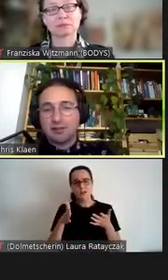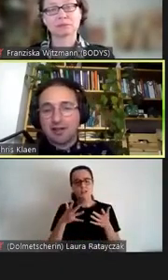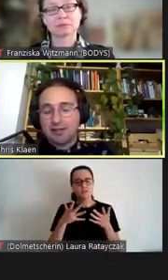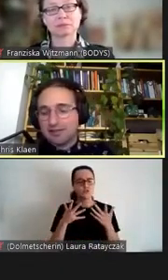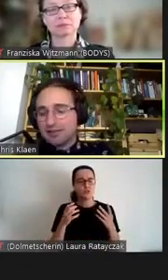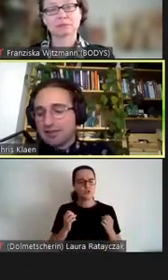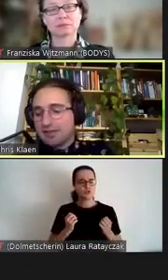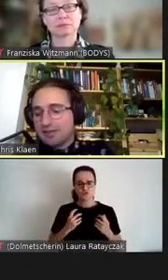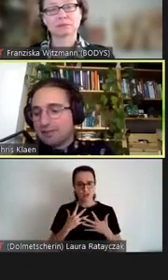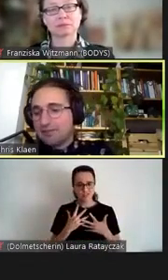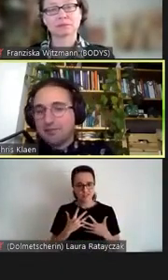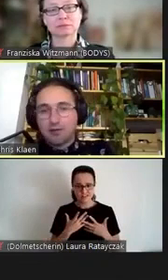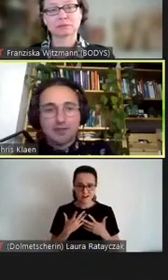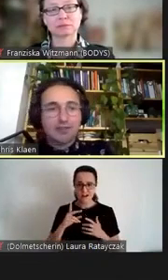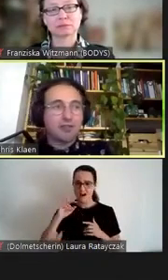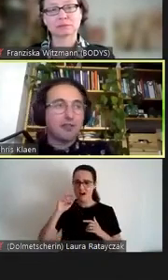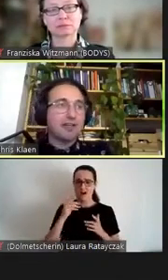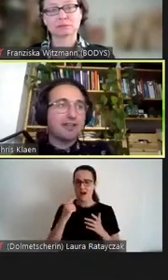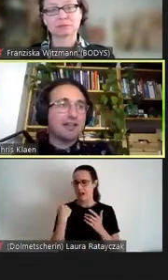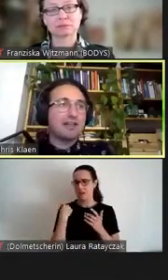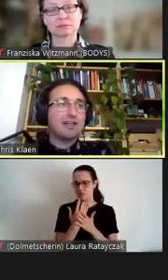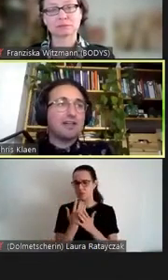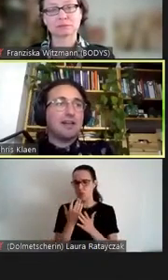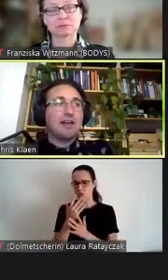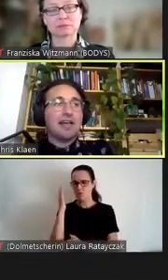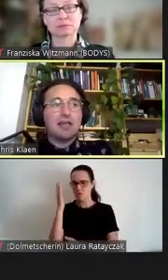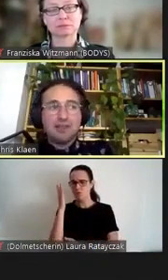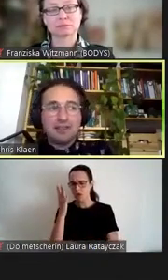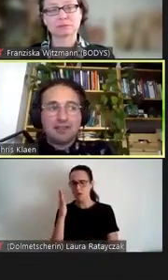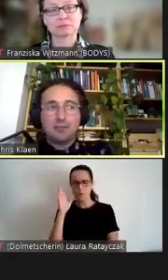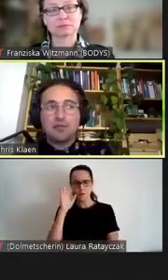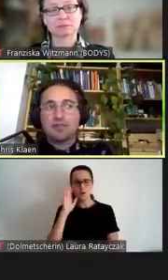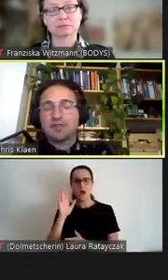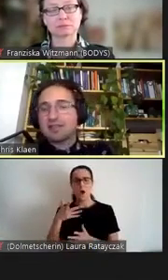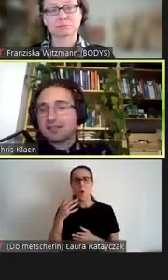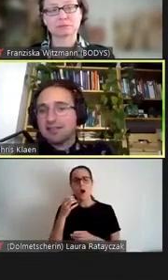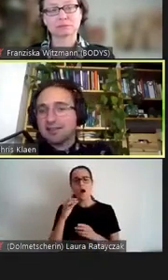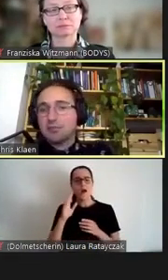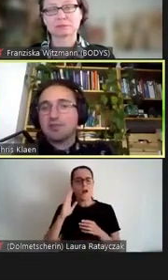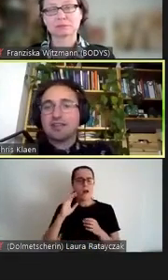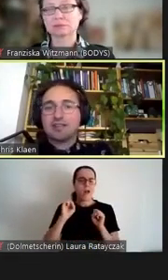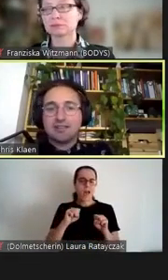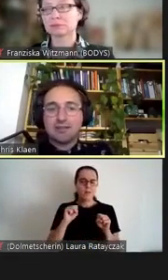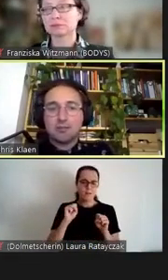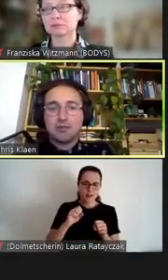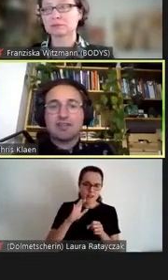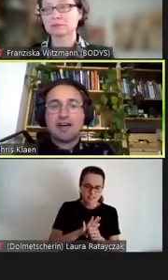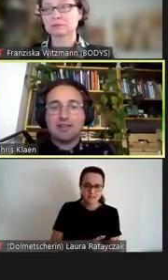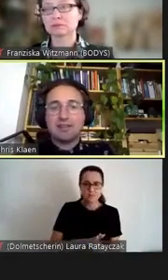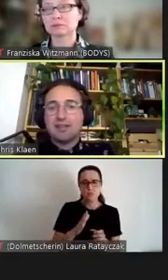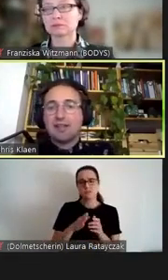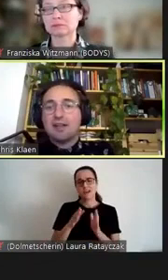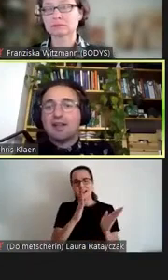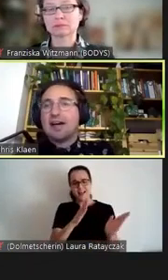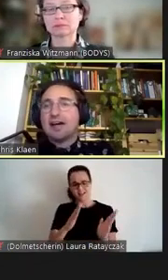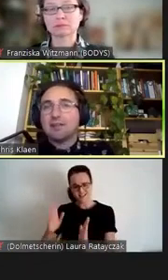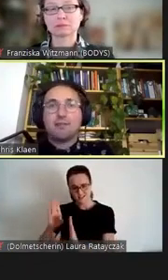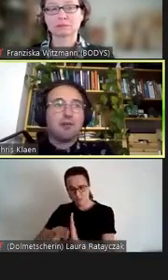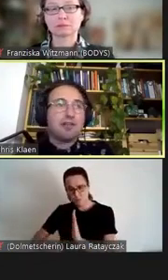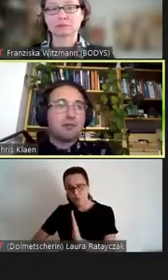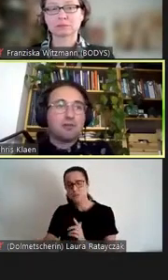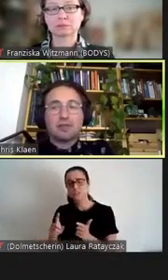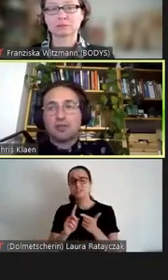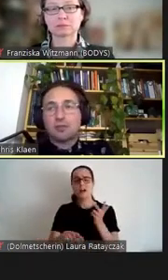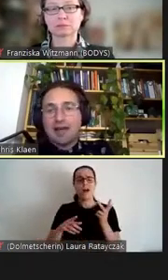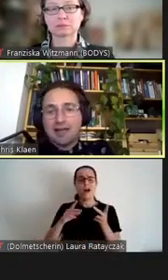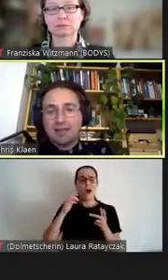ja auch gerade in dem Vortrag schon anklang, Ableismus, Klassismus, Rassismus, es alle nach